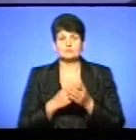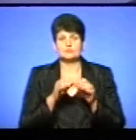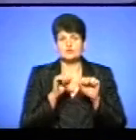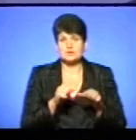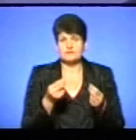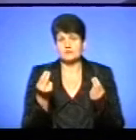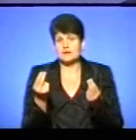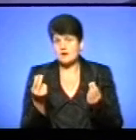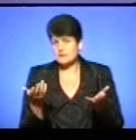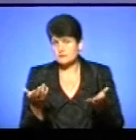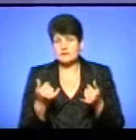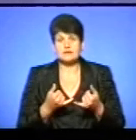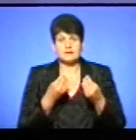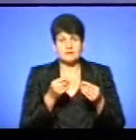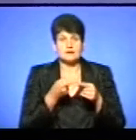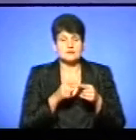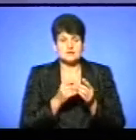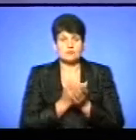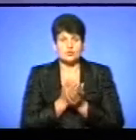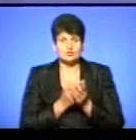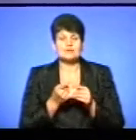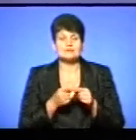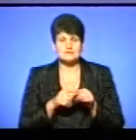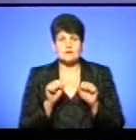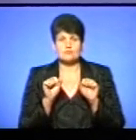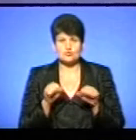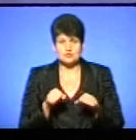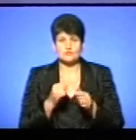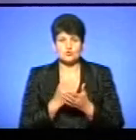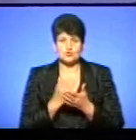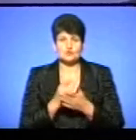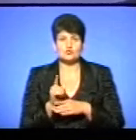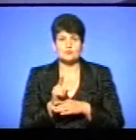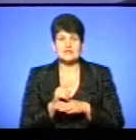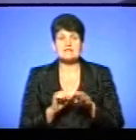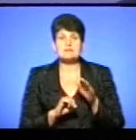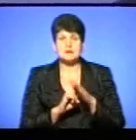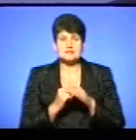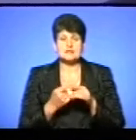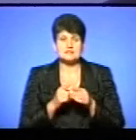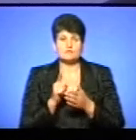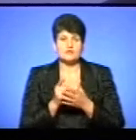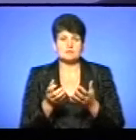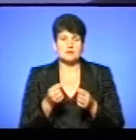фінансовими ресурсами, за надання тих інших послуг. Це можливо в існуючій нормативній базі, але це мають приймати рішення органи місцевого самолідування.